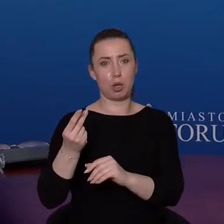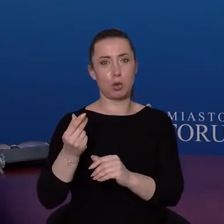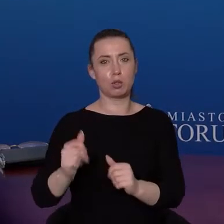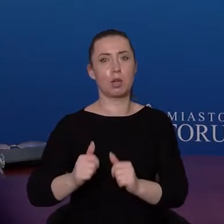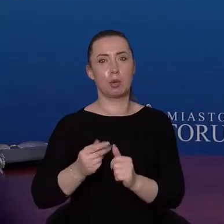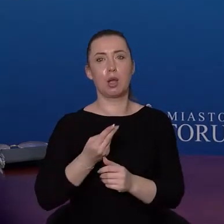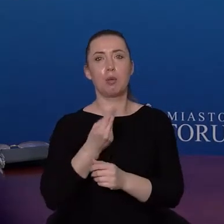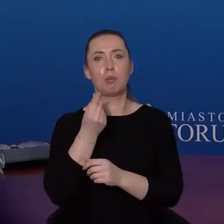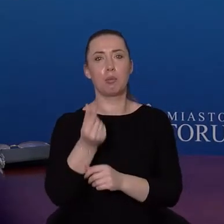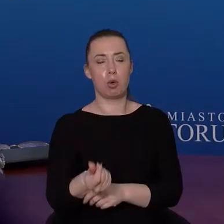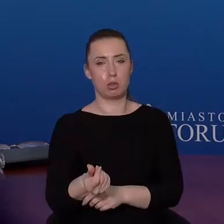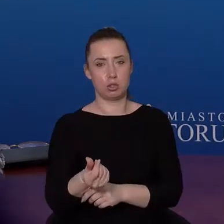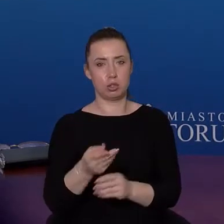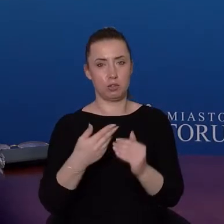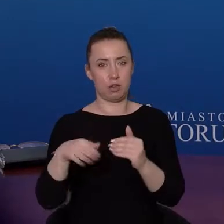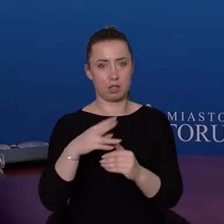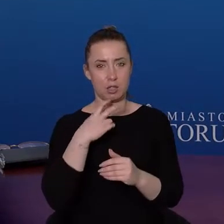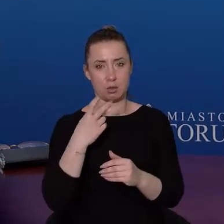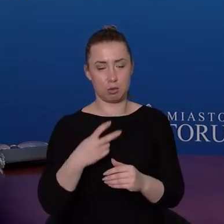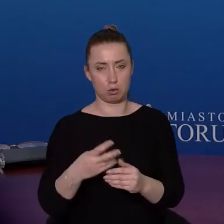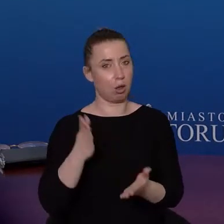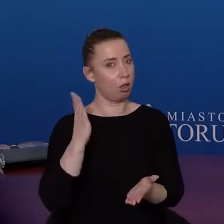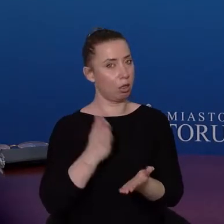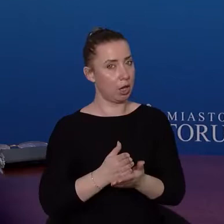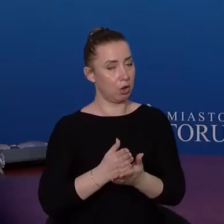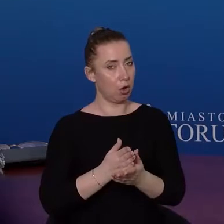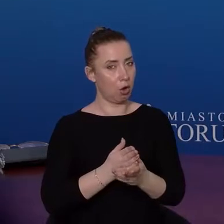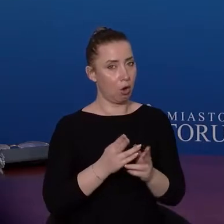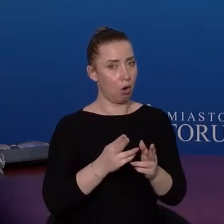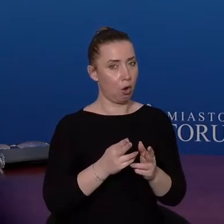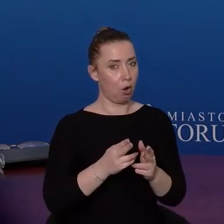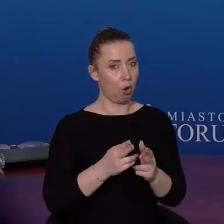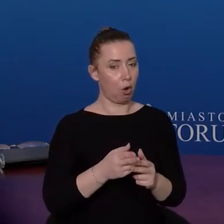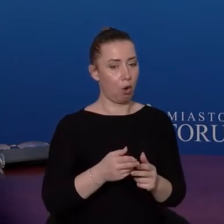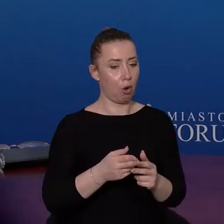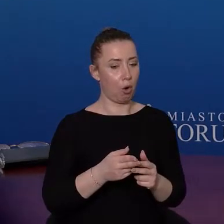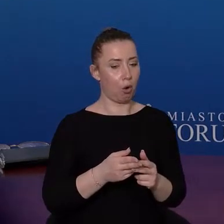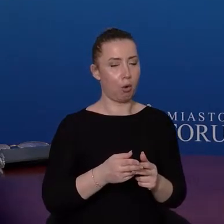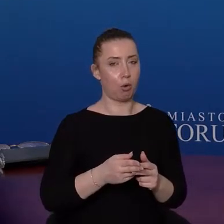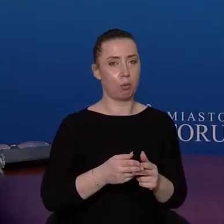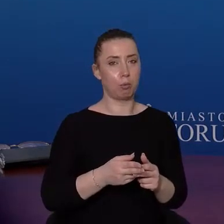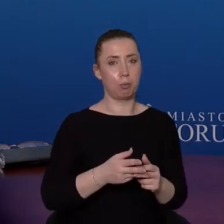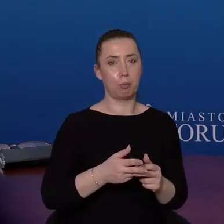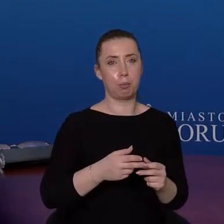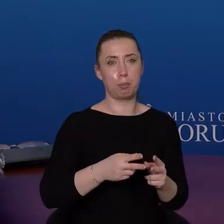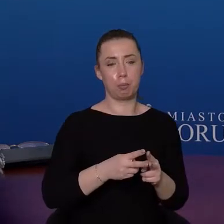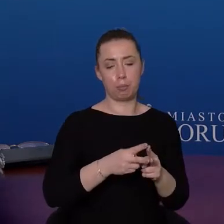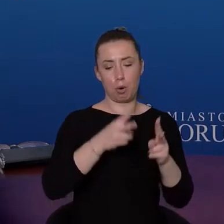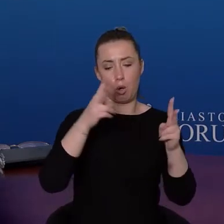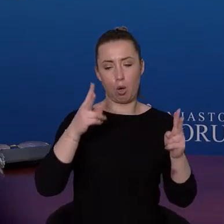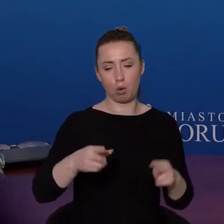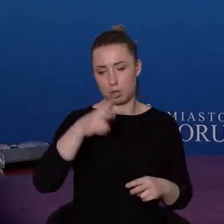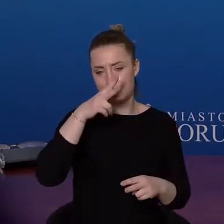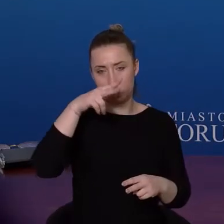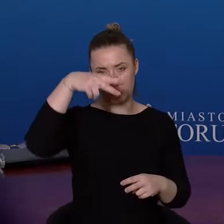elektryczną. Przypomnę raz jeszcze, tylko przetarg na pierwszy kwartał